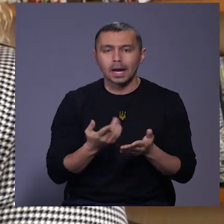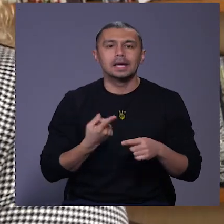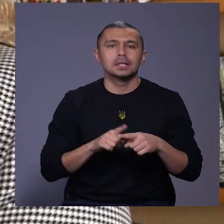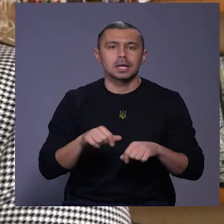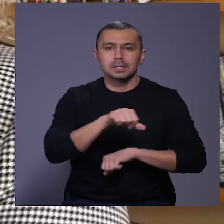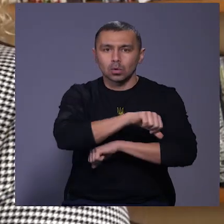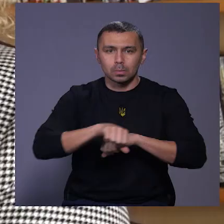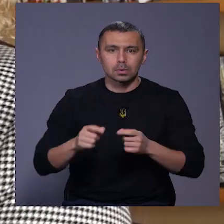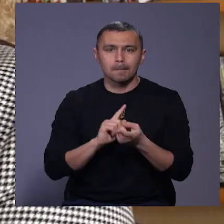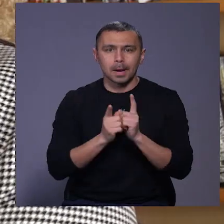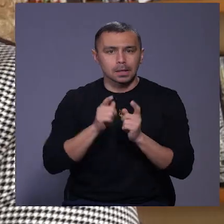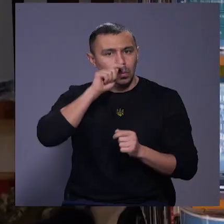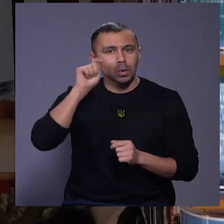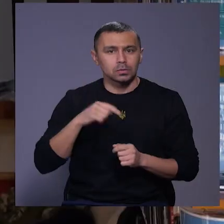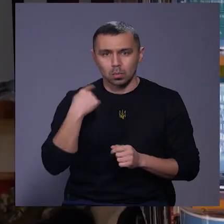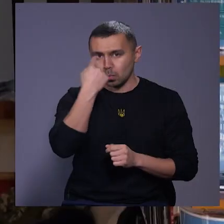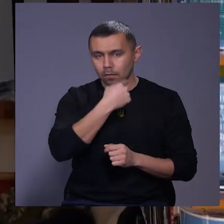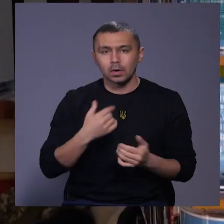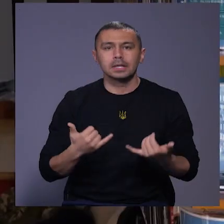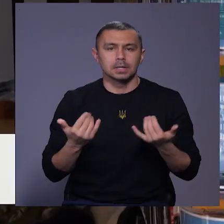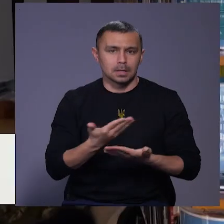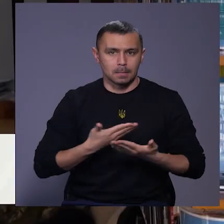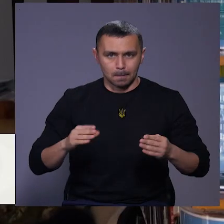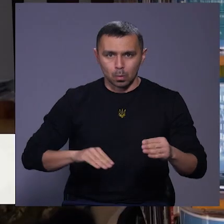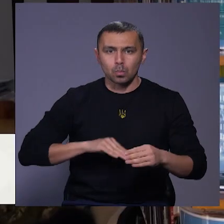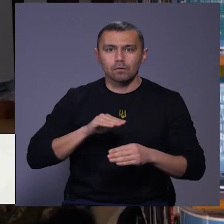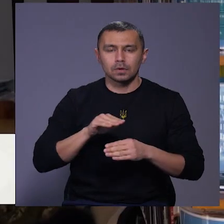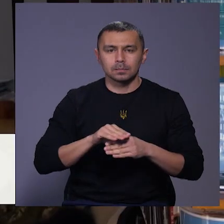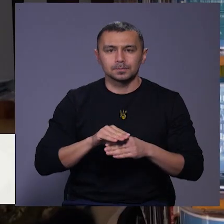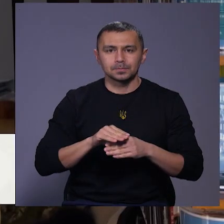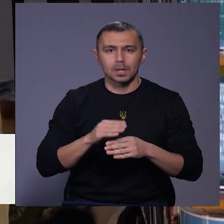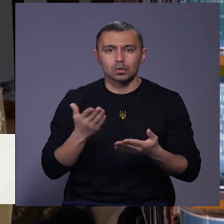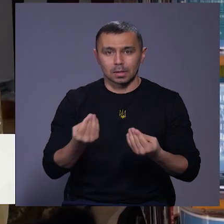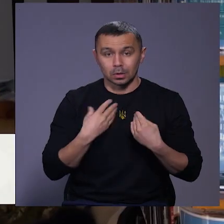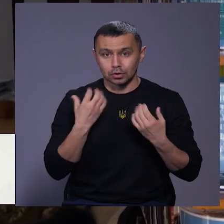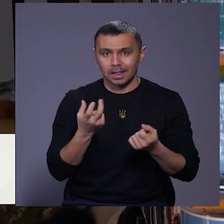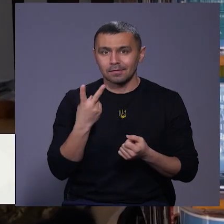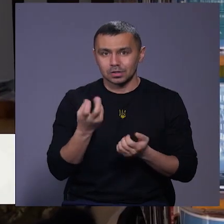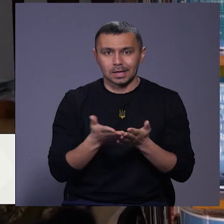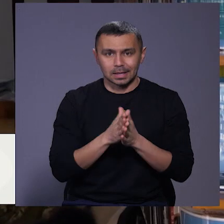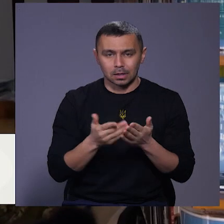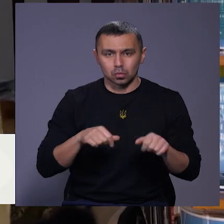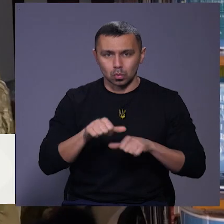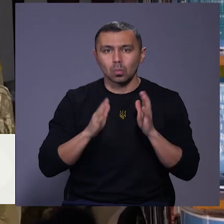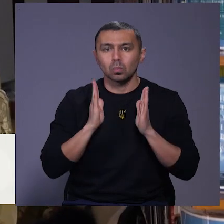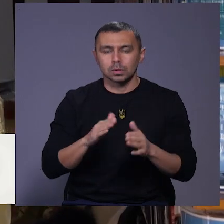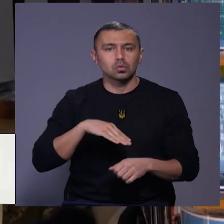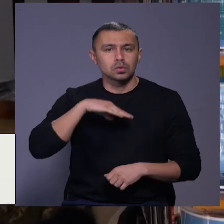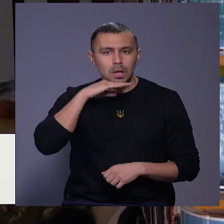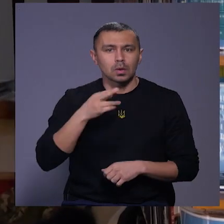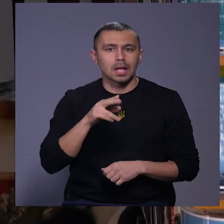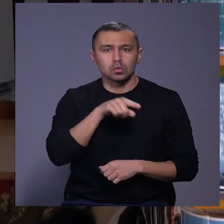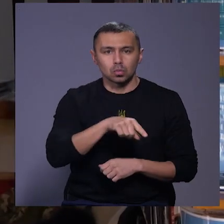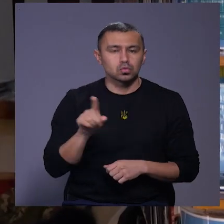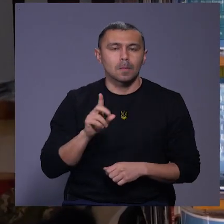зарубіжні переклади українською мовою. Зараз ми поповнюємо, якщо нам надають ще 200 книг, цього буде якраз достатньо для того,